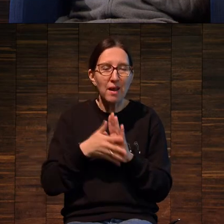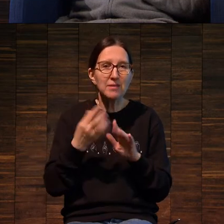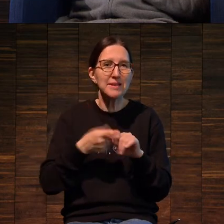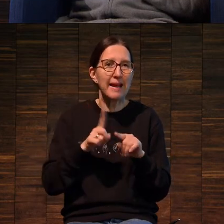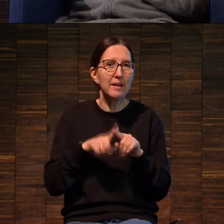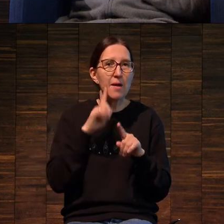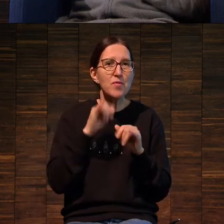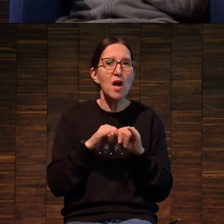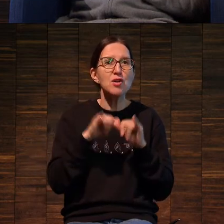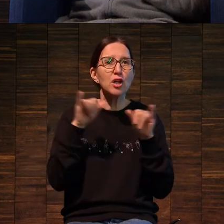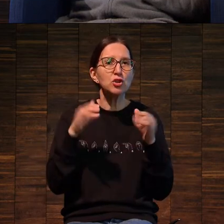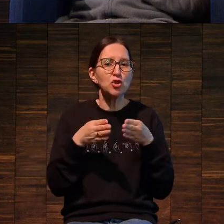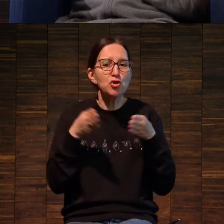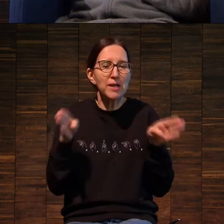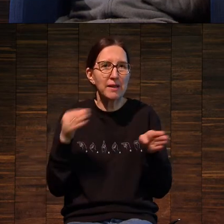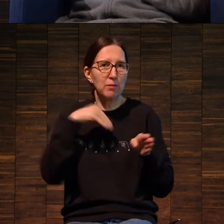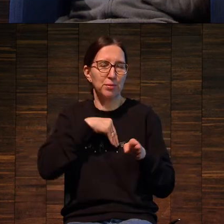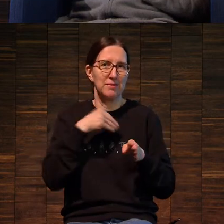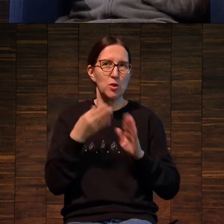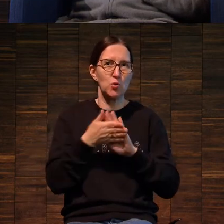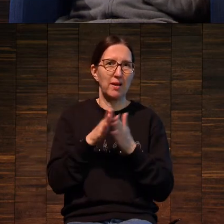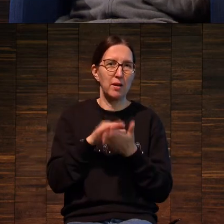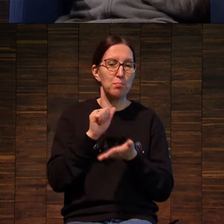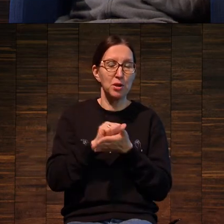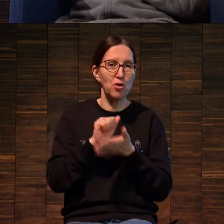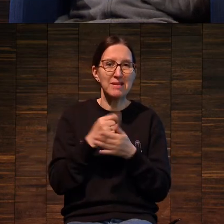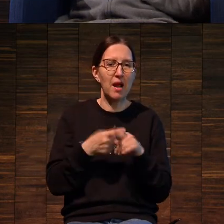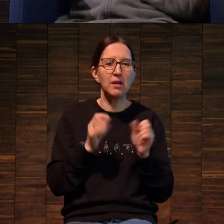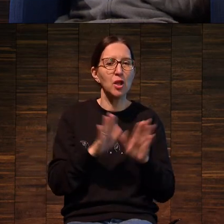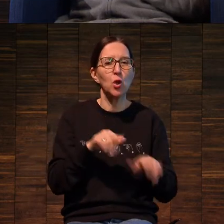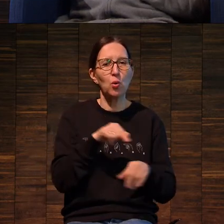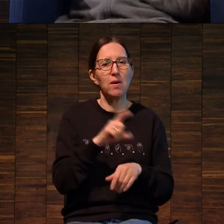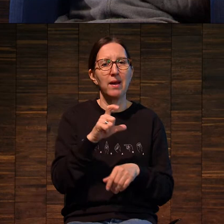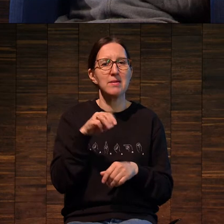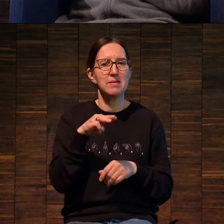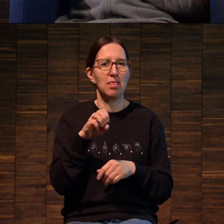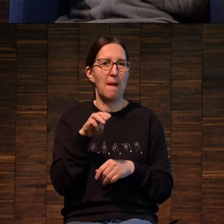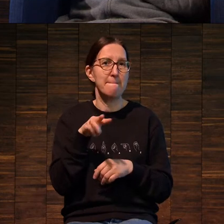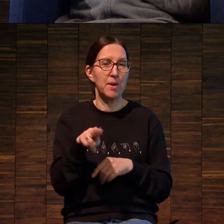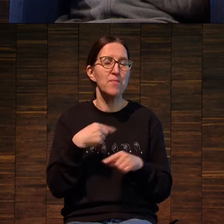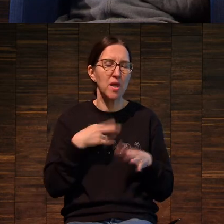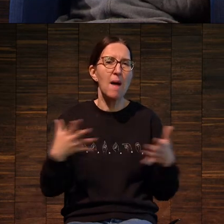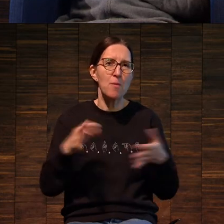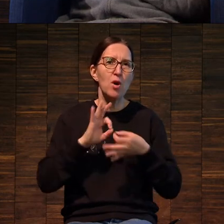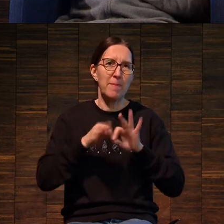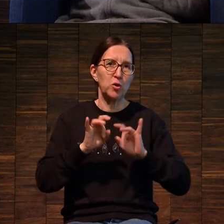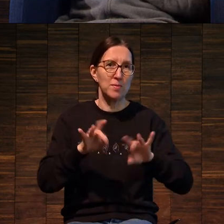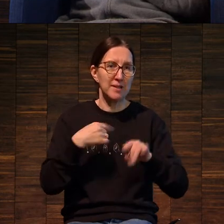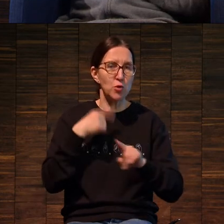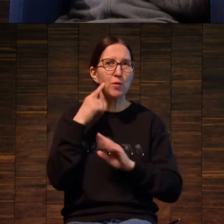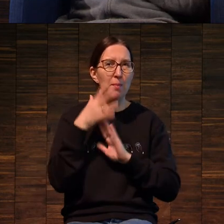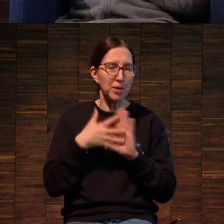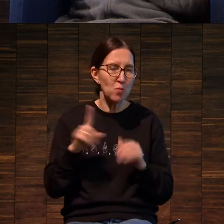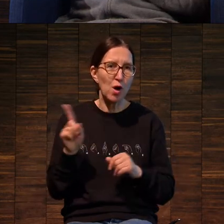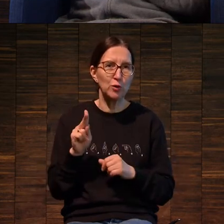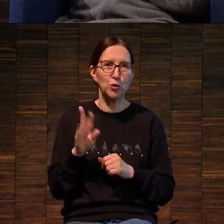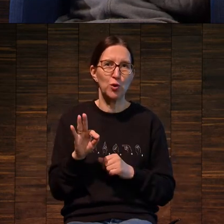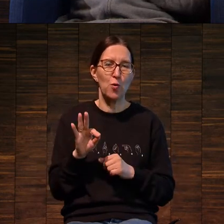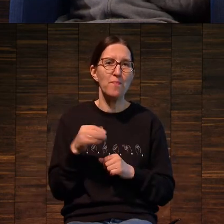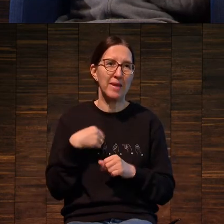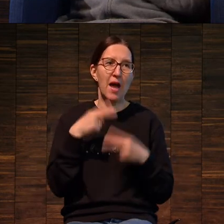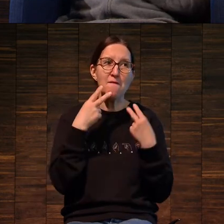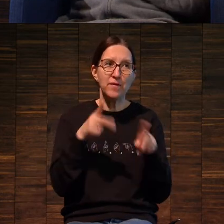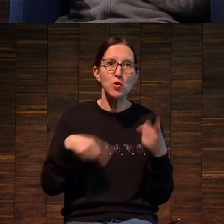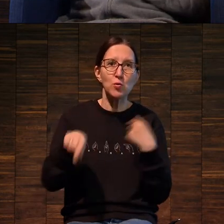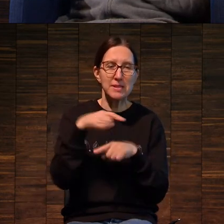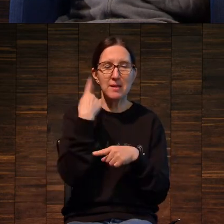состояние печати, что печать — это не только эстамп. Я сейчас буду подробно рассказывать вам про эстамп, потому что я так понимаю, что я